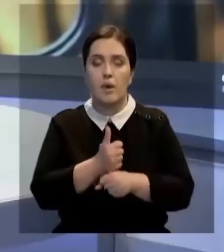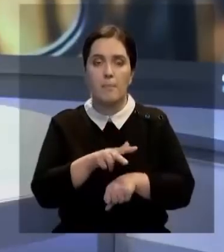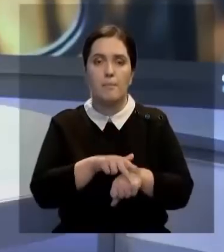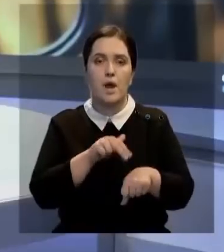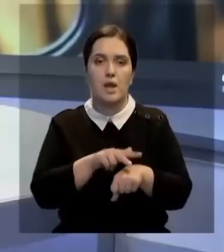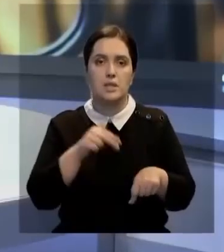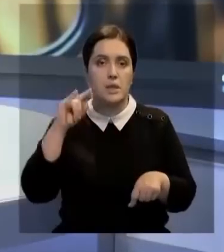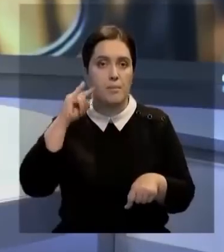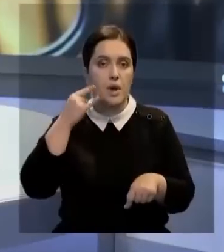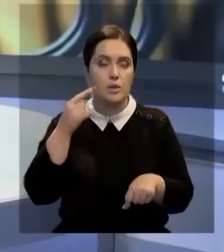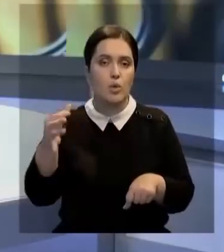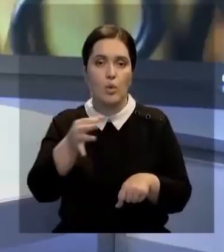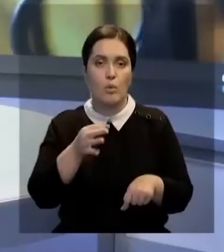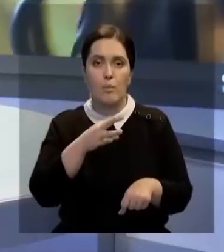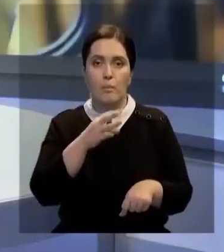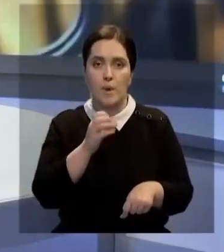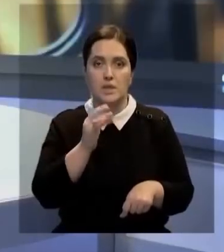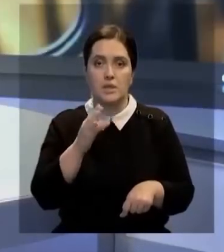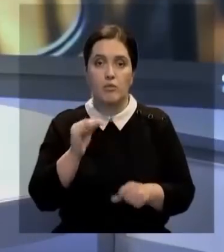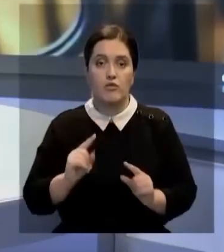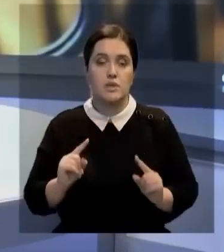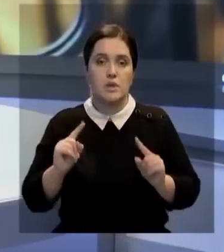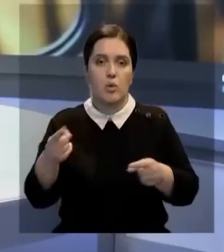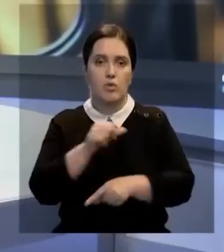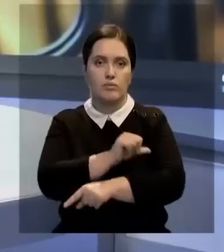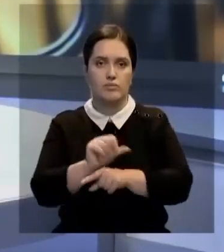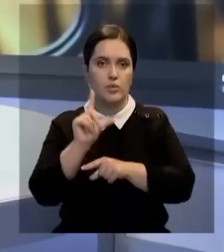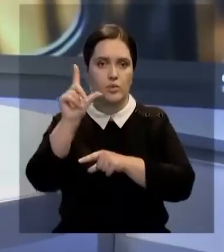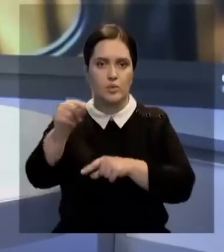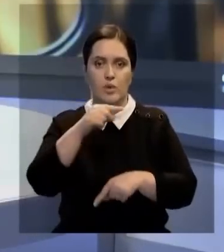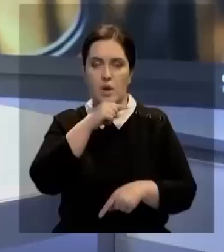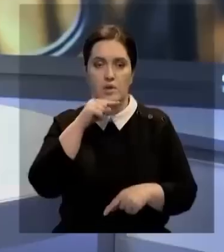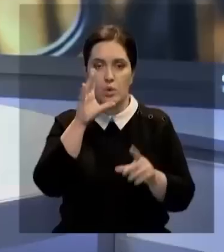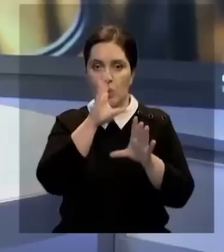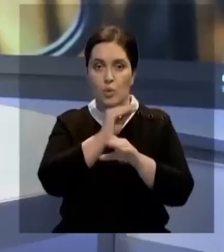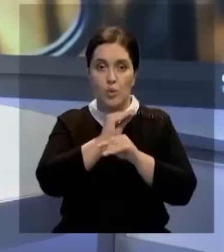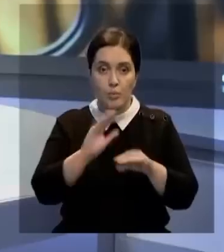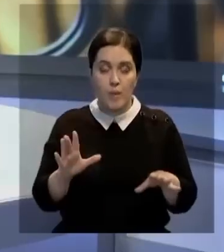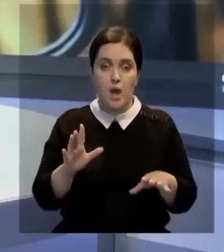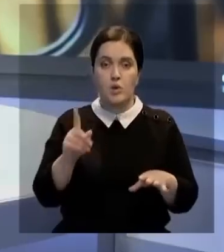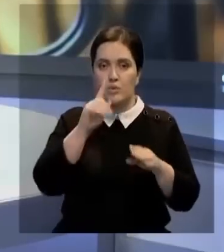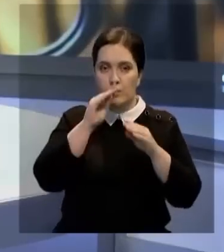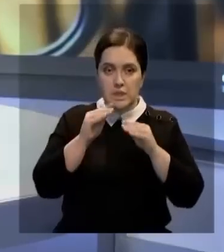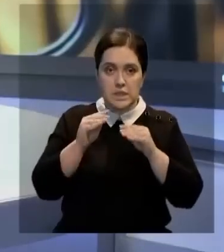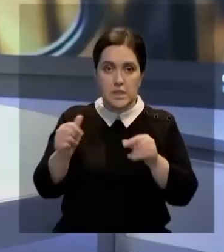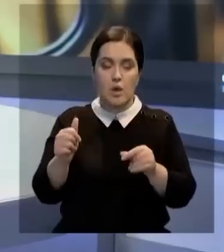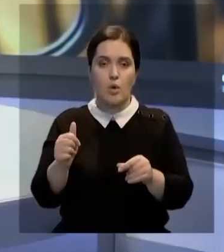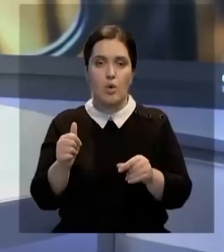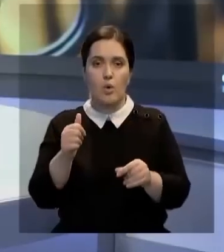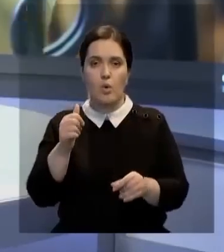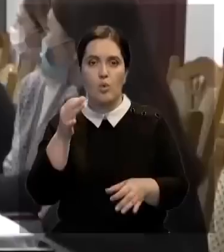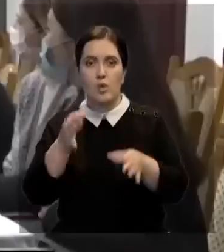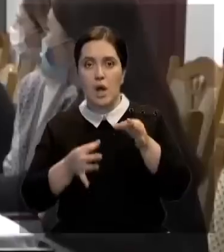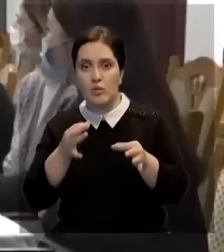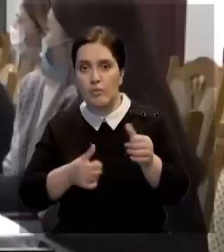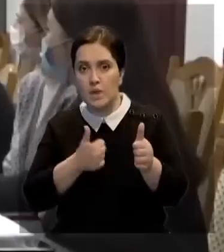Владарской области Нурлана Масимова задержали при попытке пересечь границу с Россией, сообщает Антикорп. Чтобы скрыться от уголовного преследования, он